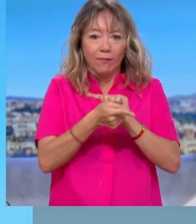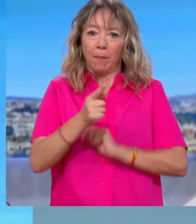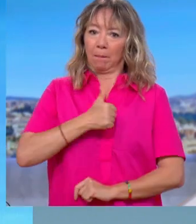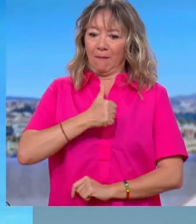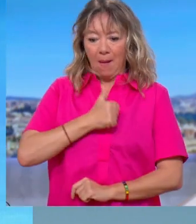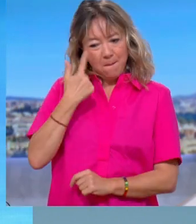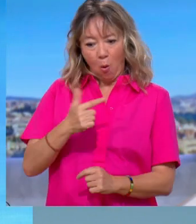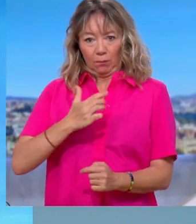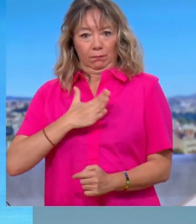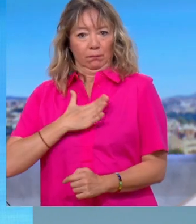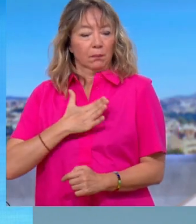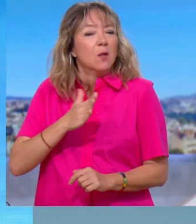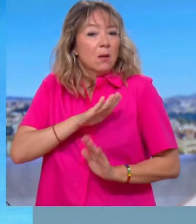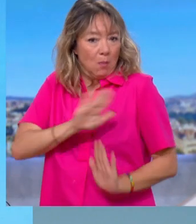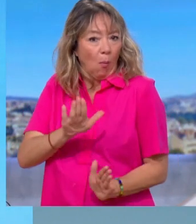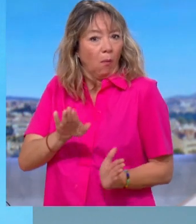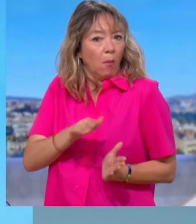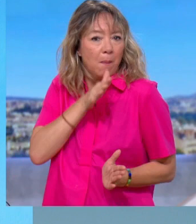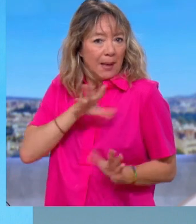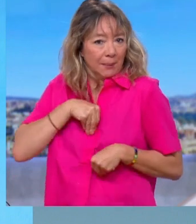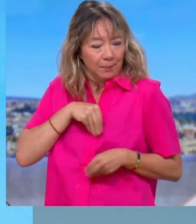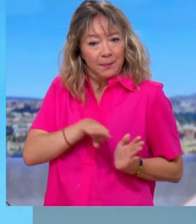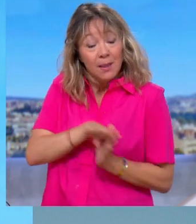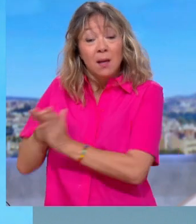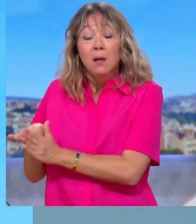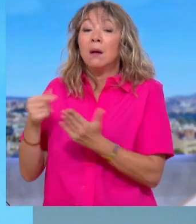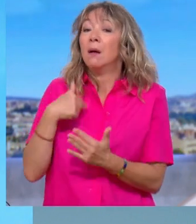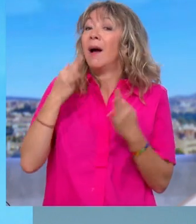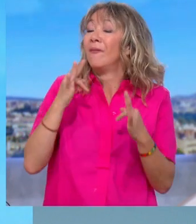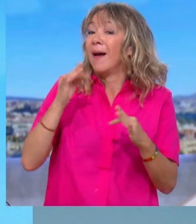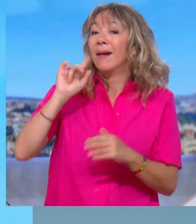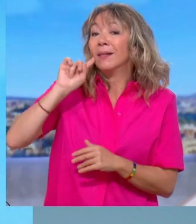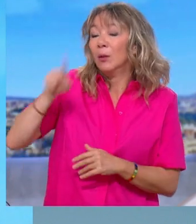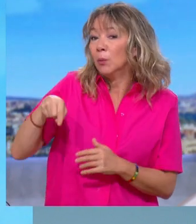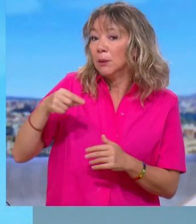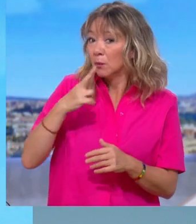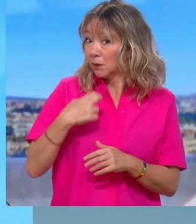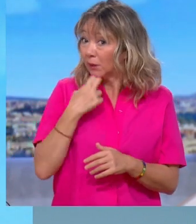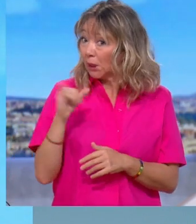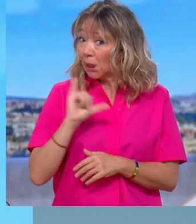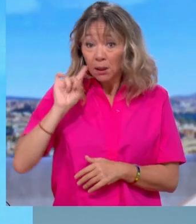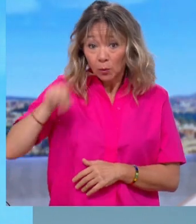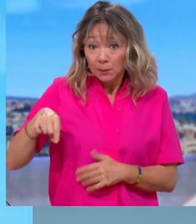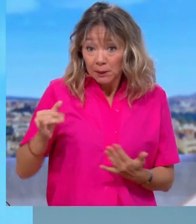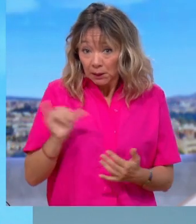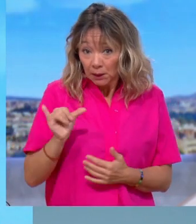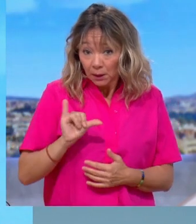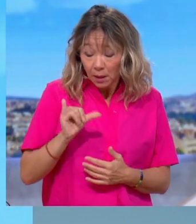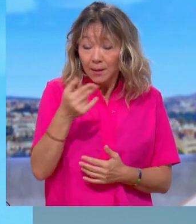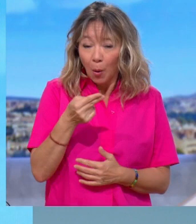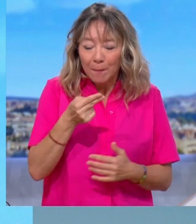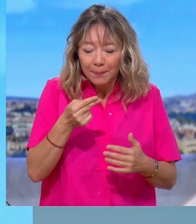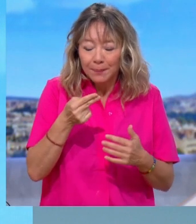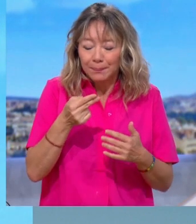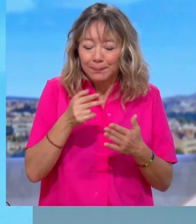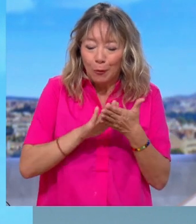profit. Je reviens à la désobéissance. La désobéissance, qui est le principal désobéissant dans cette affaire ? C'est Nicolas, c'est un lapsus